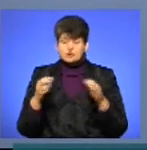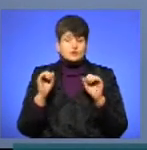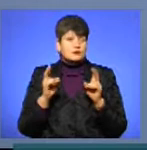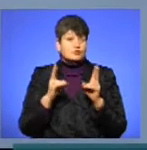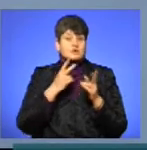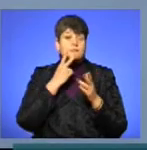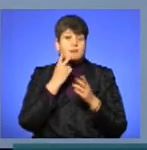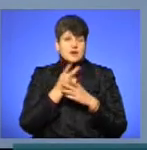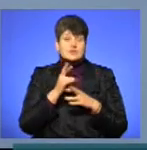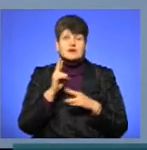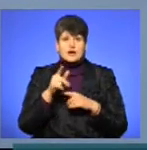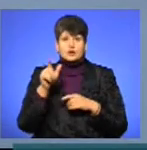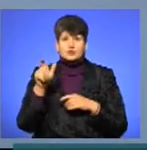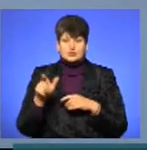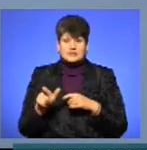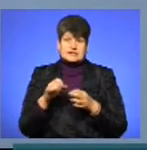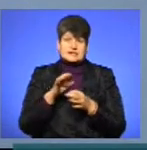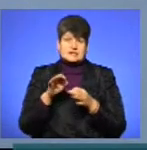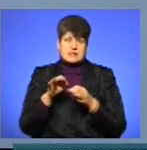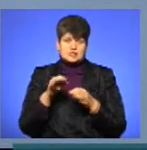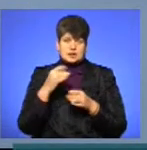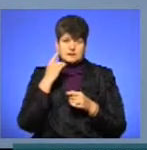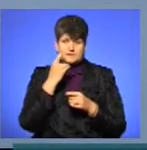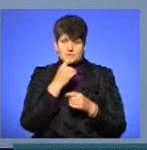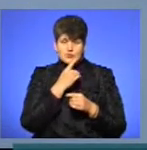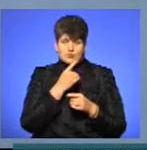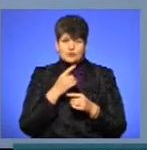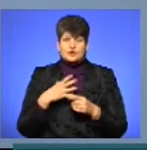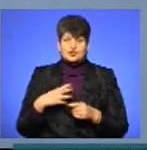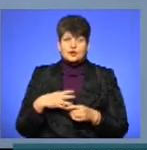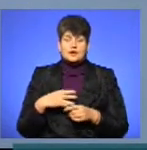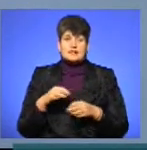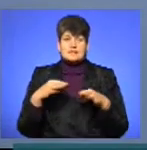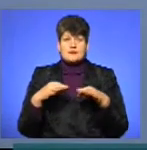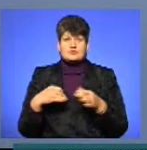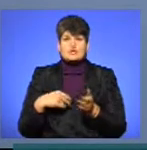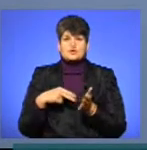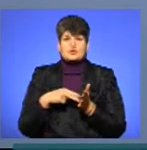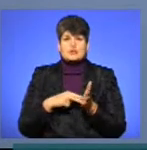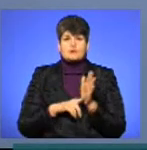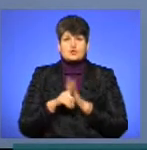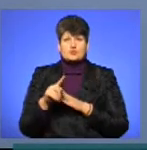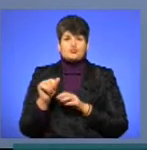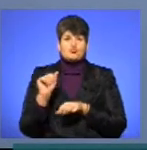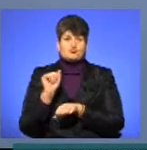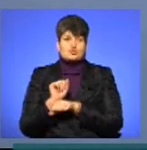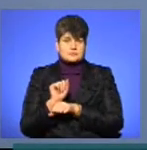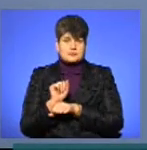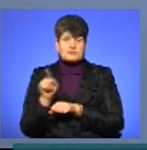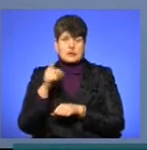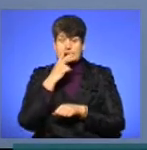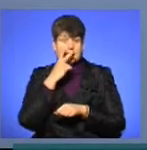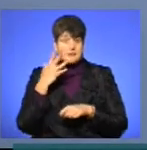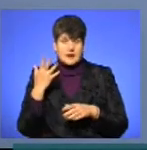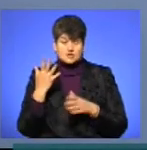бачив, як і людина з залучком зору очікує транспорту. Вона стоїть на початку зупинки. Вона не